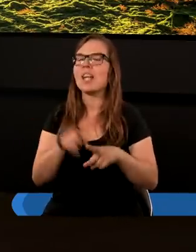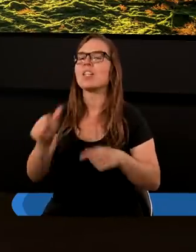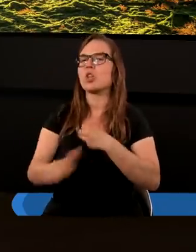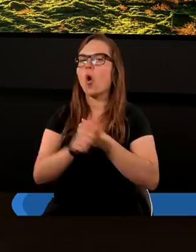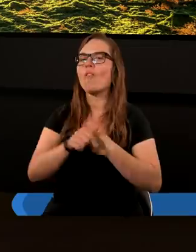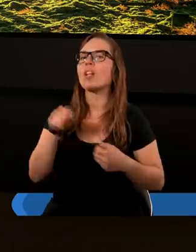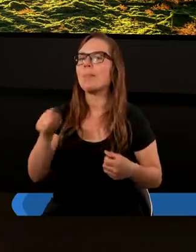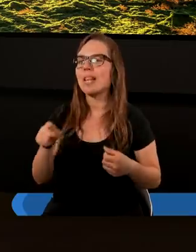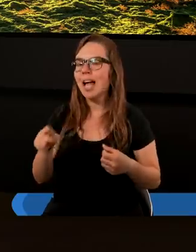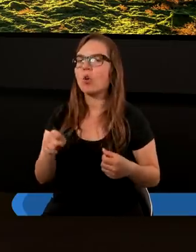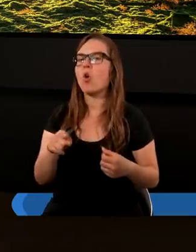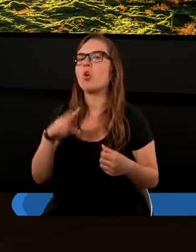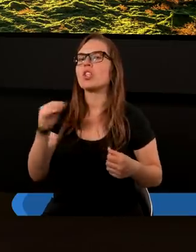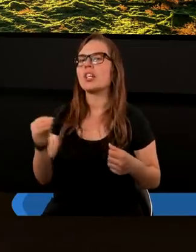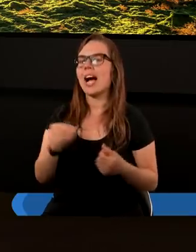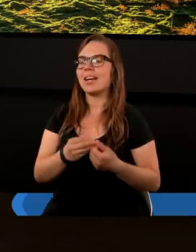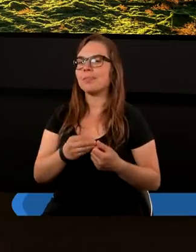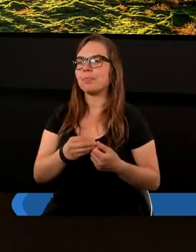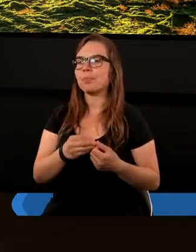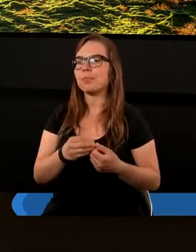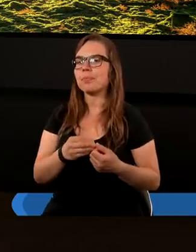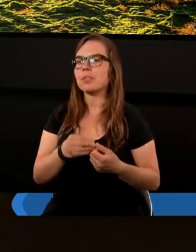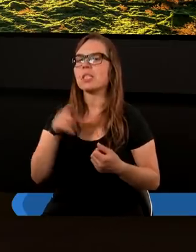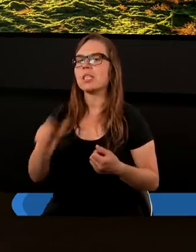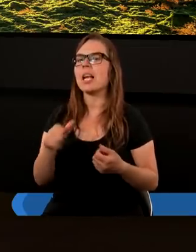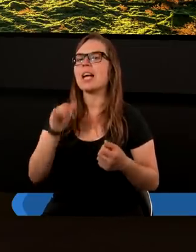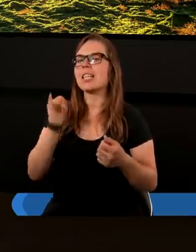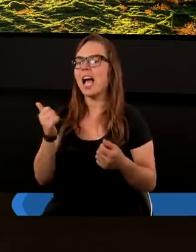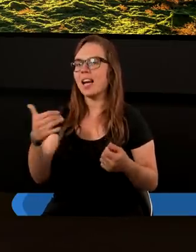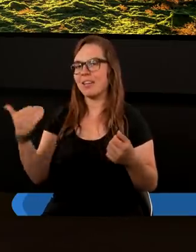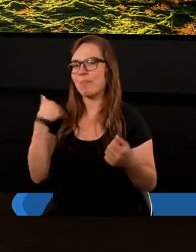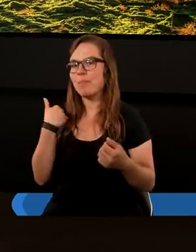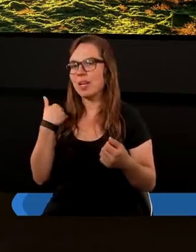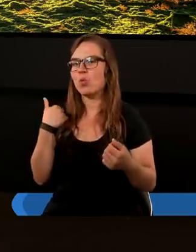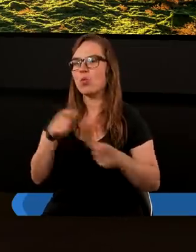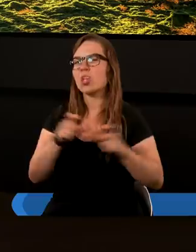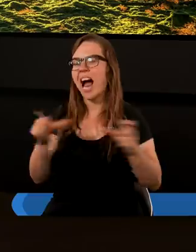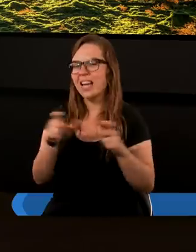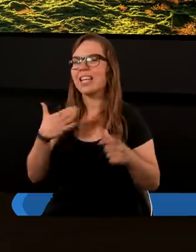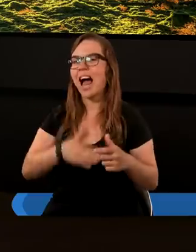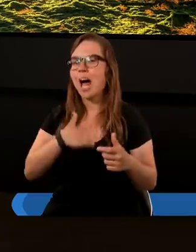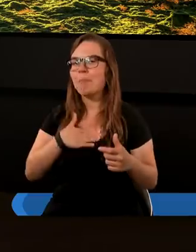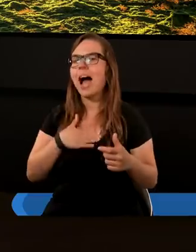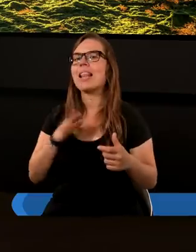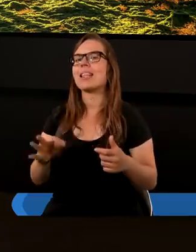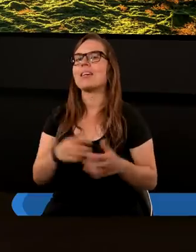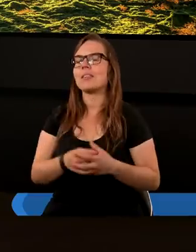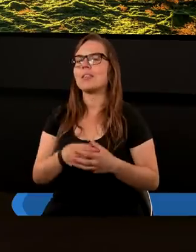dowodem tego, że taki, jakim był czasowo sabat,